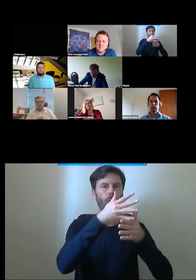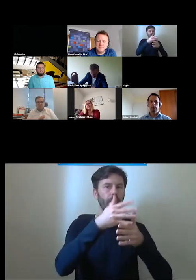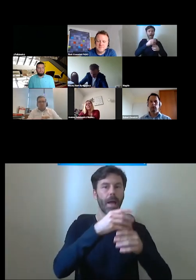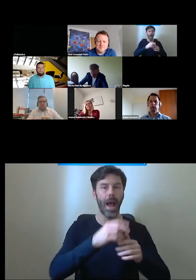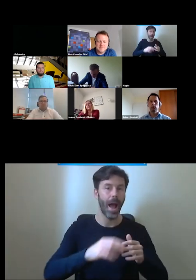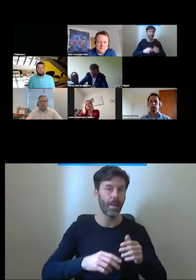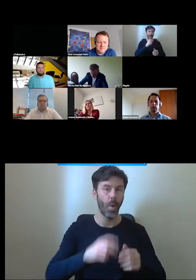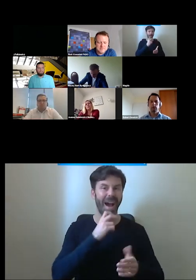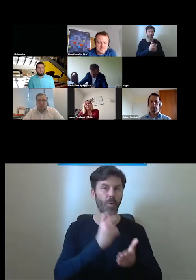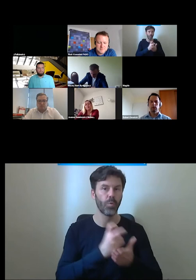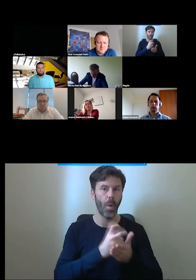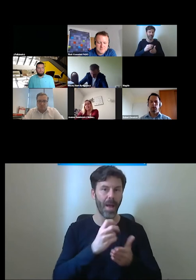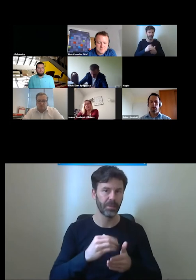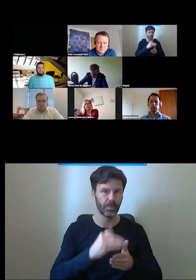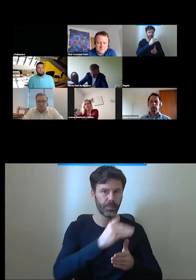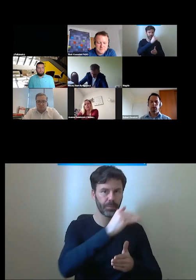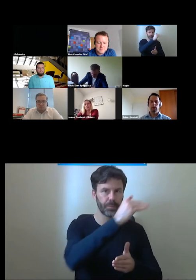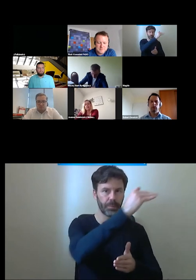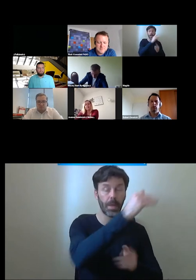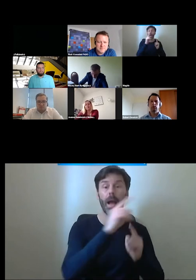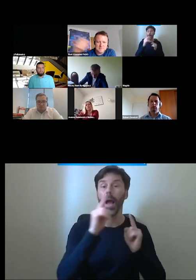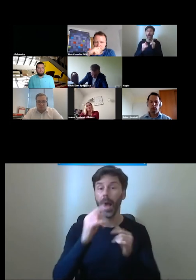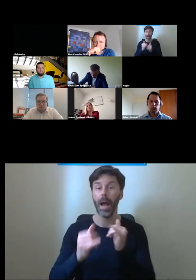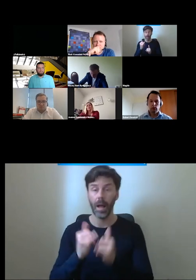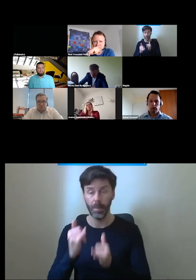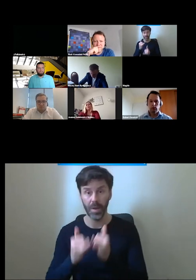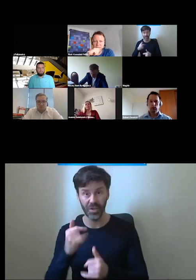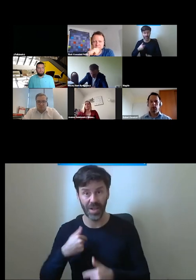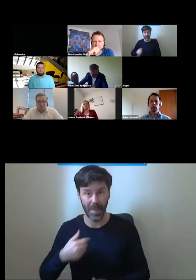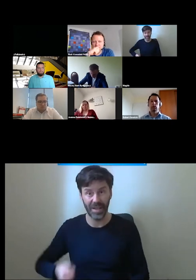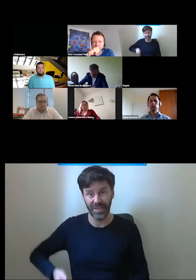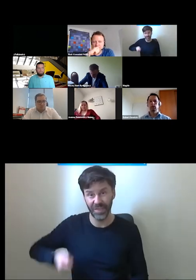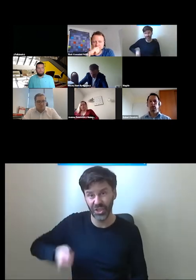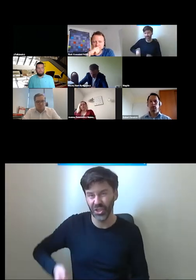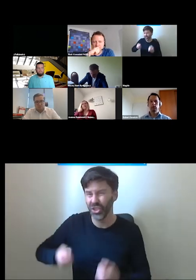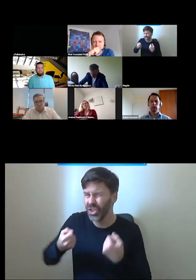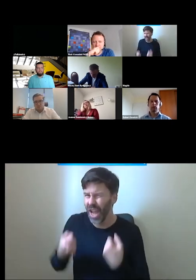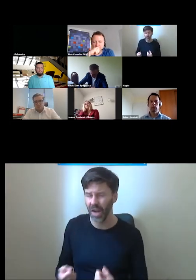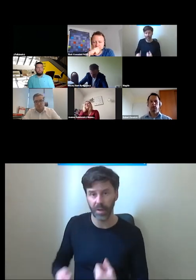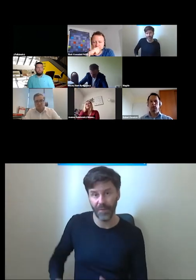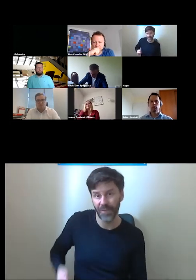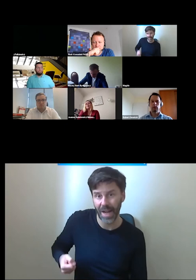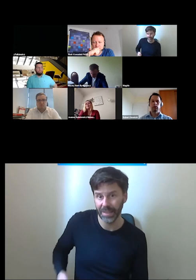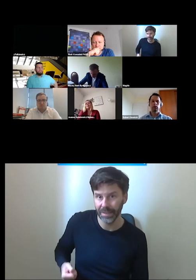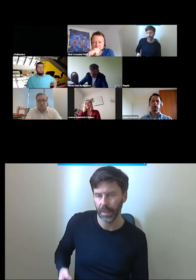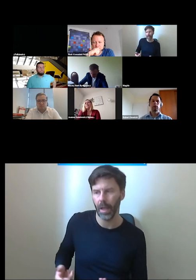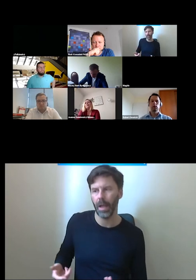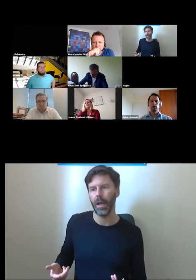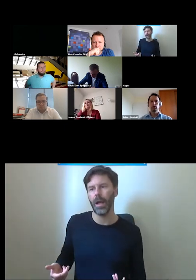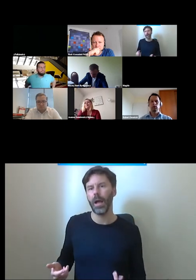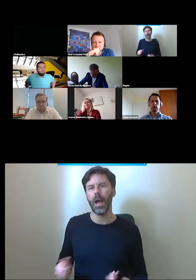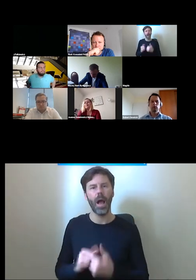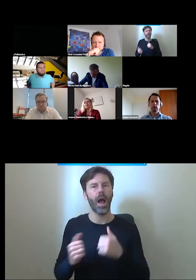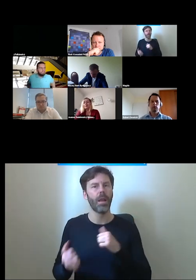chodniki ruchome natomiast jeżeli mam ciężką walizkę albo idę na